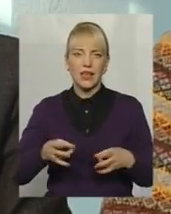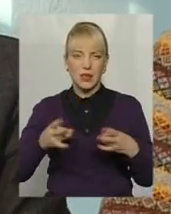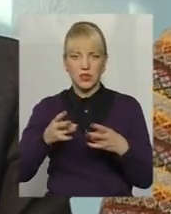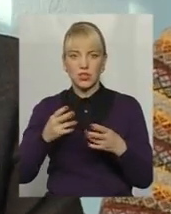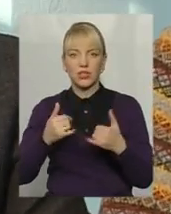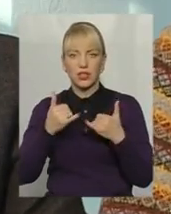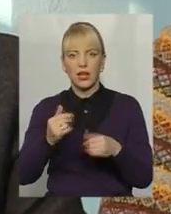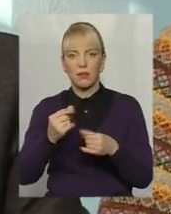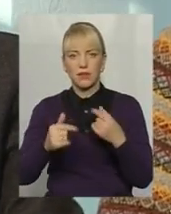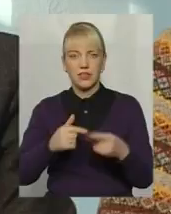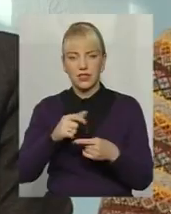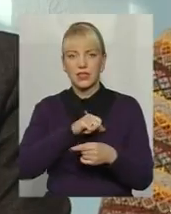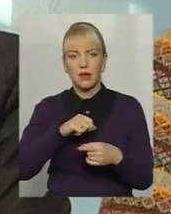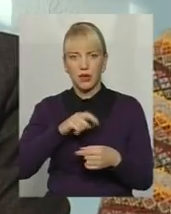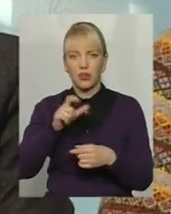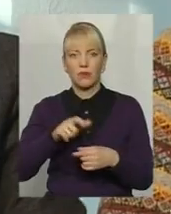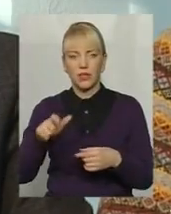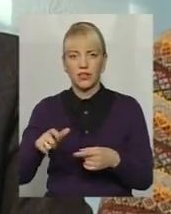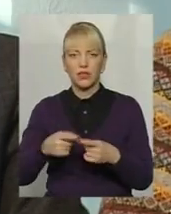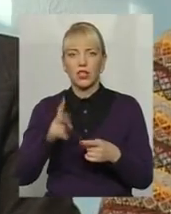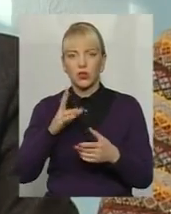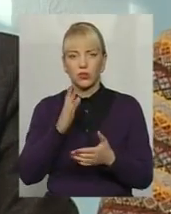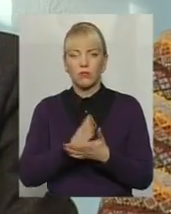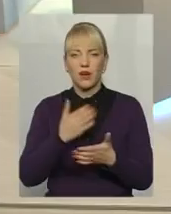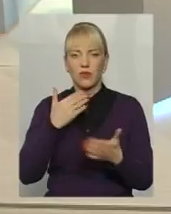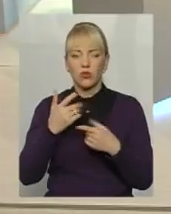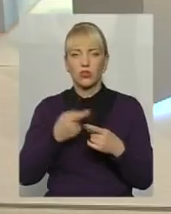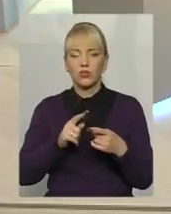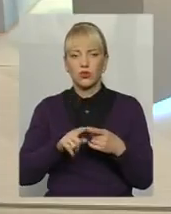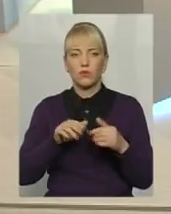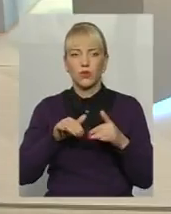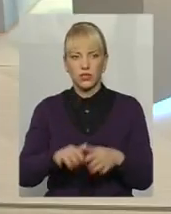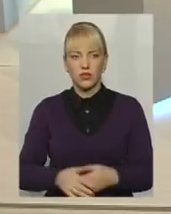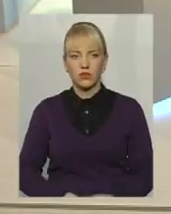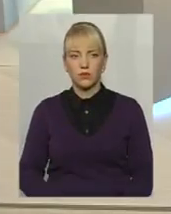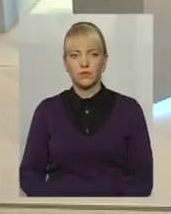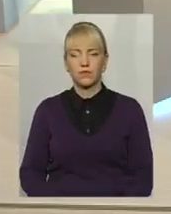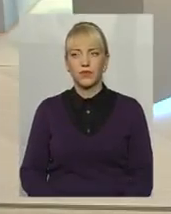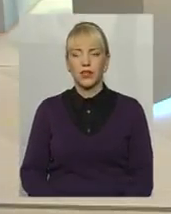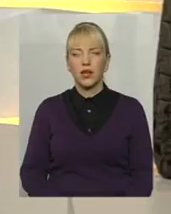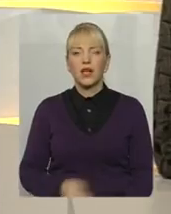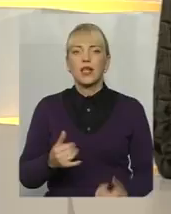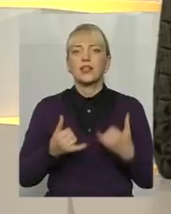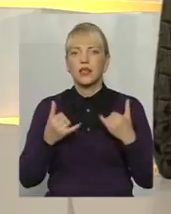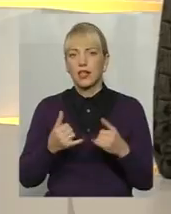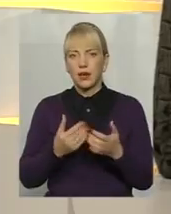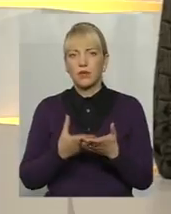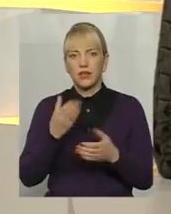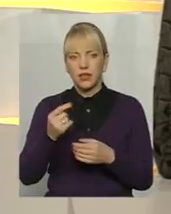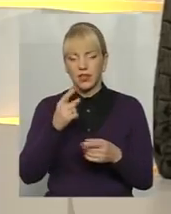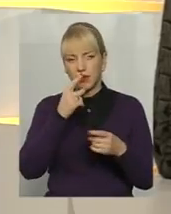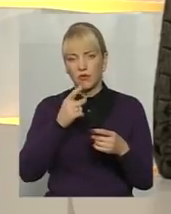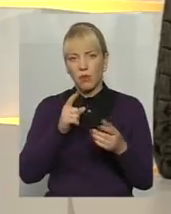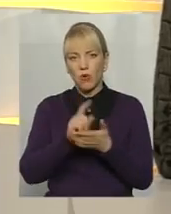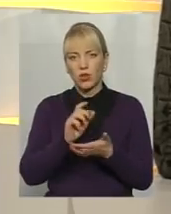громадян, ну і для всіх, хто має відношення до цього процесу. Віктор Іванович, для платників єдиного податку